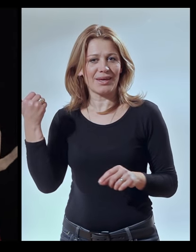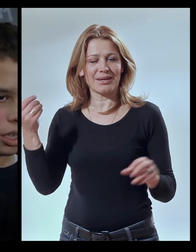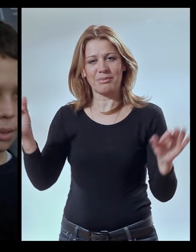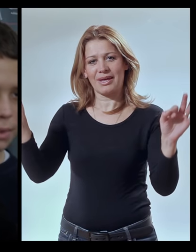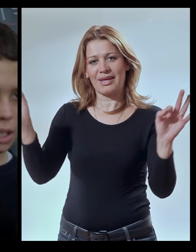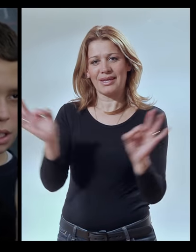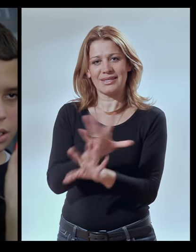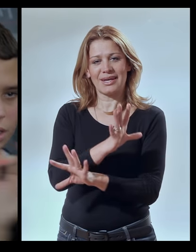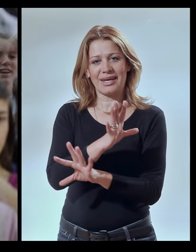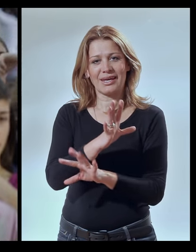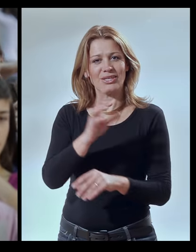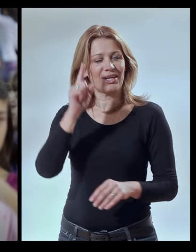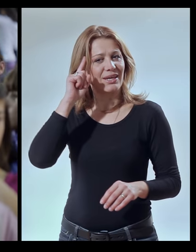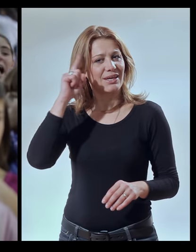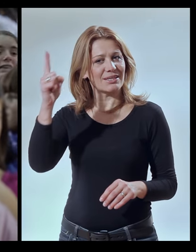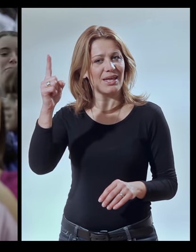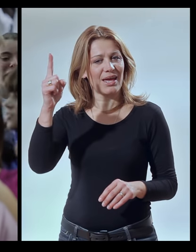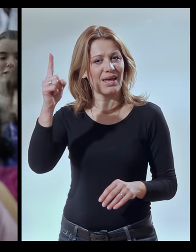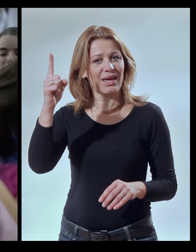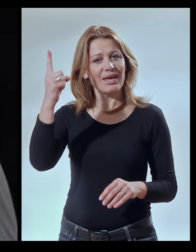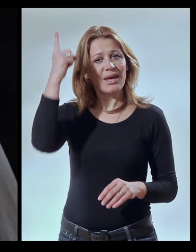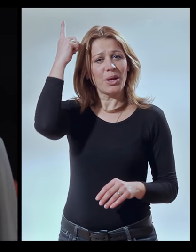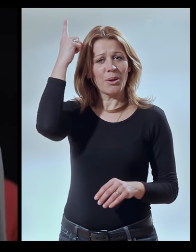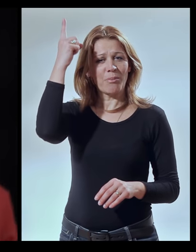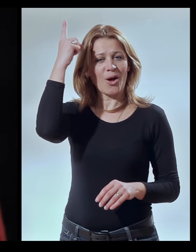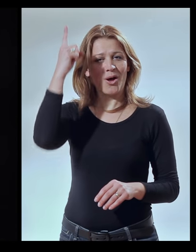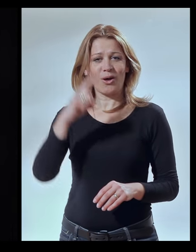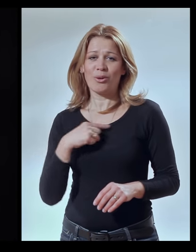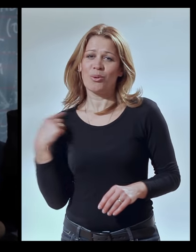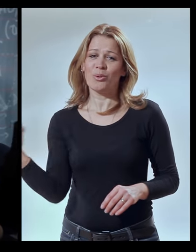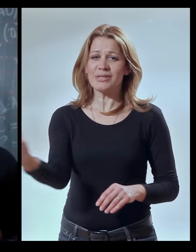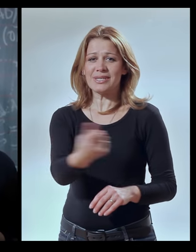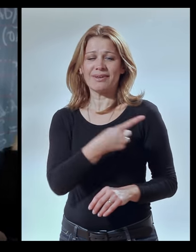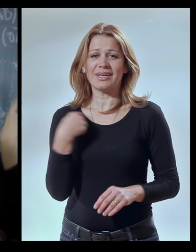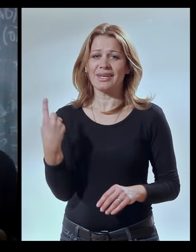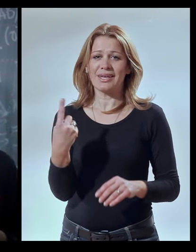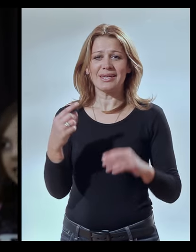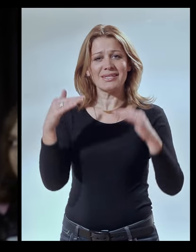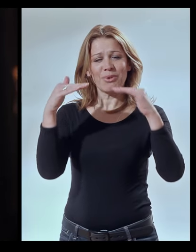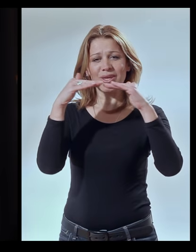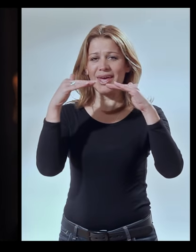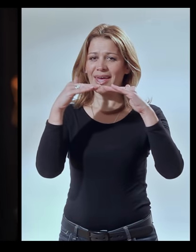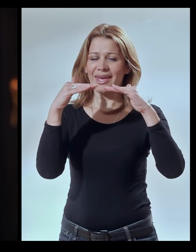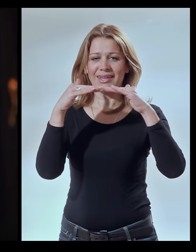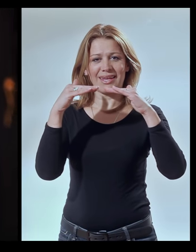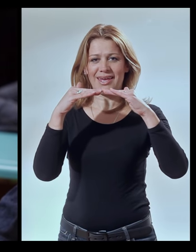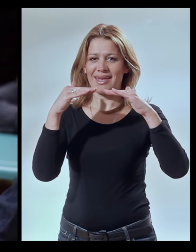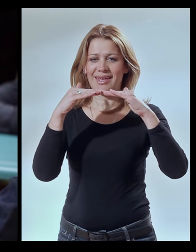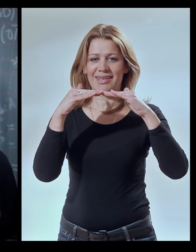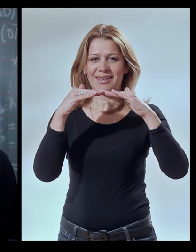nema sreće, znaj Bogu svi smo